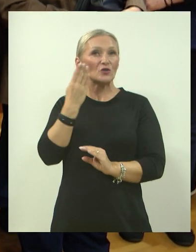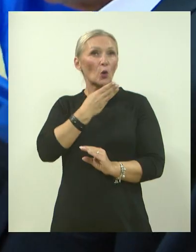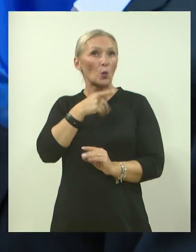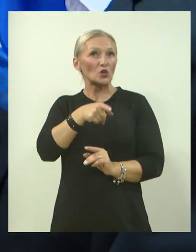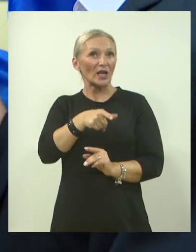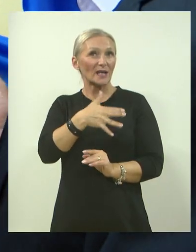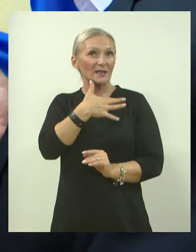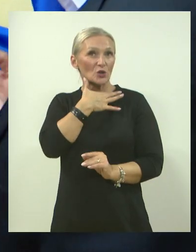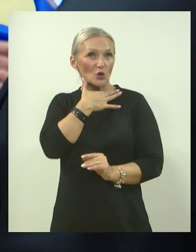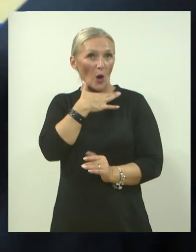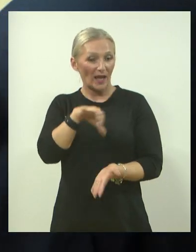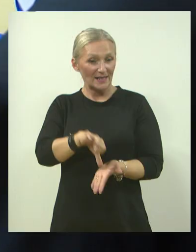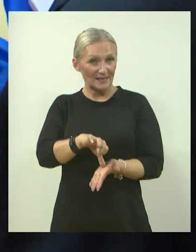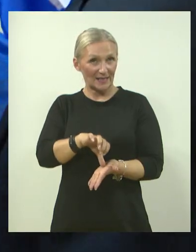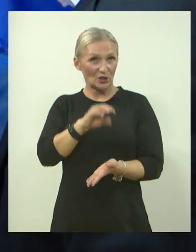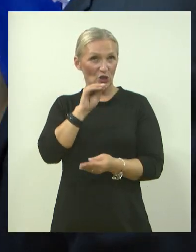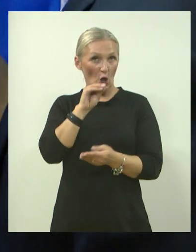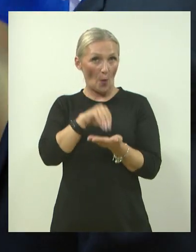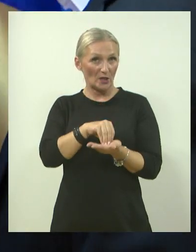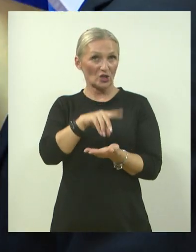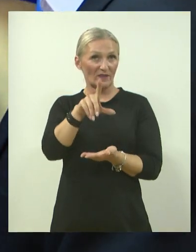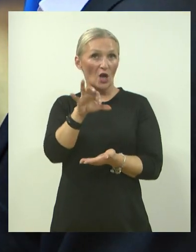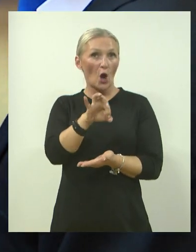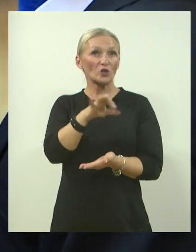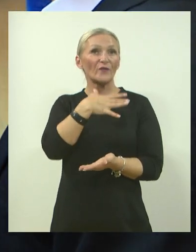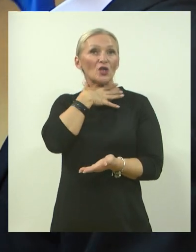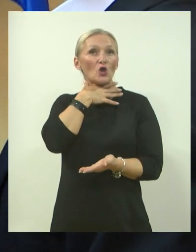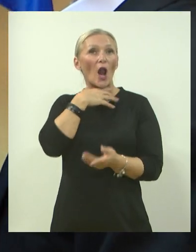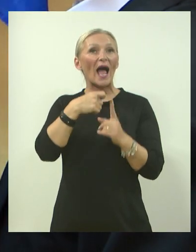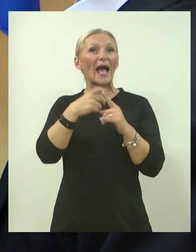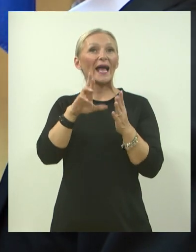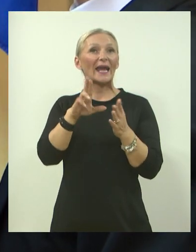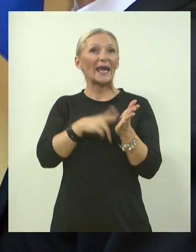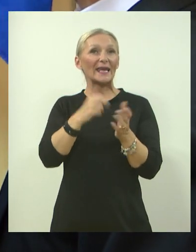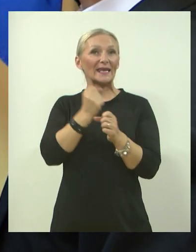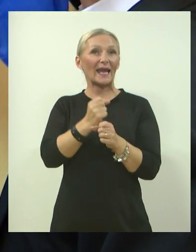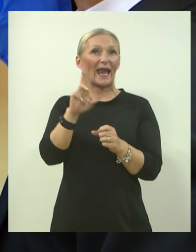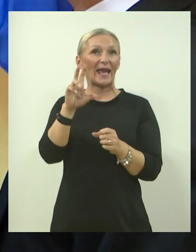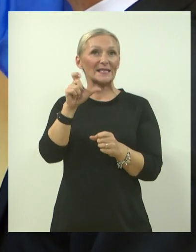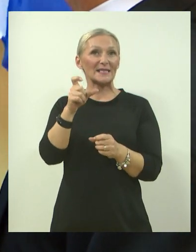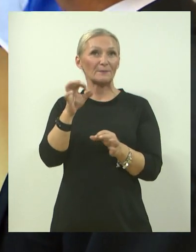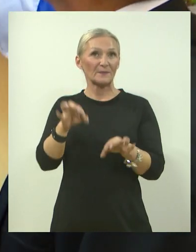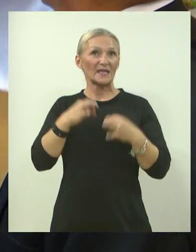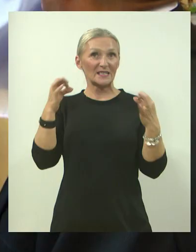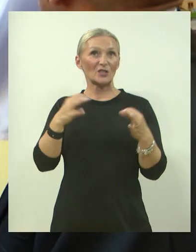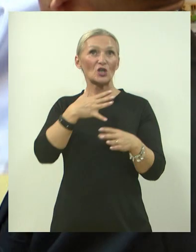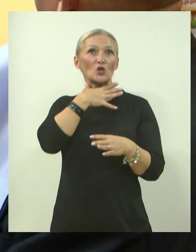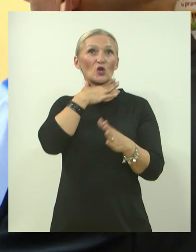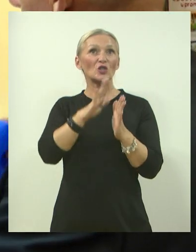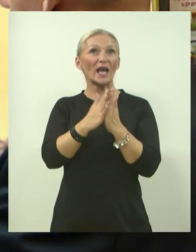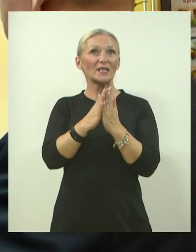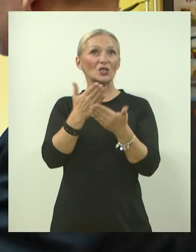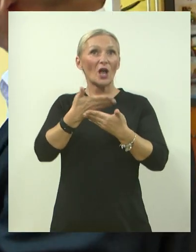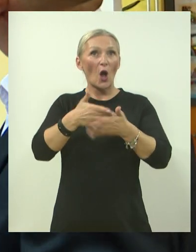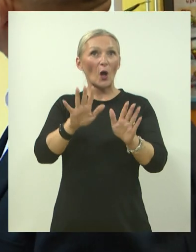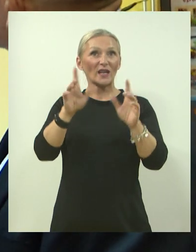škola. Središnje obilježavanje održano je u osnovnoj školi Kneginez Gornji, u kojoj je nakon prigodne svečanosti, u školskoj knjižnici je